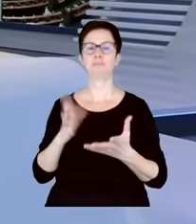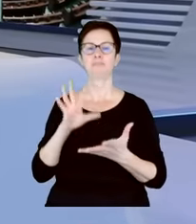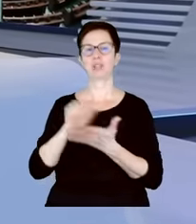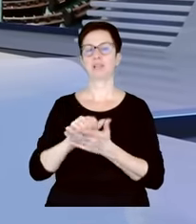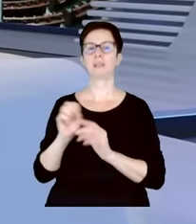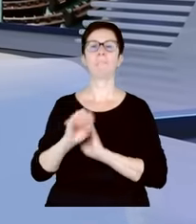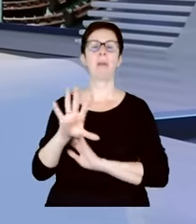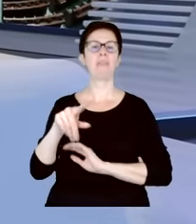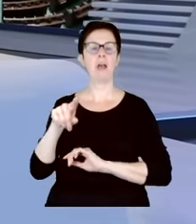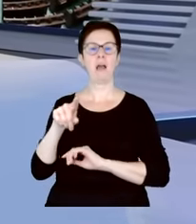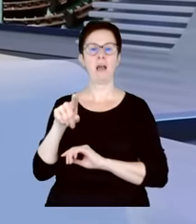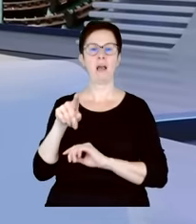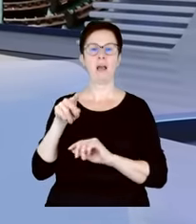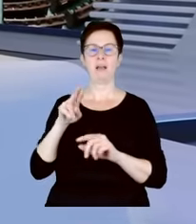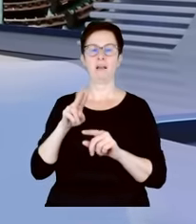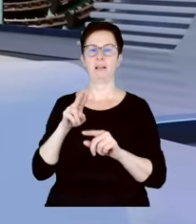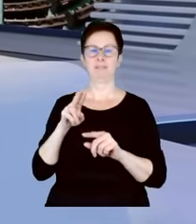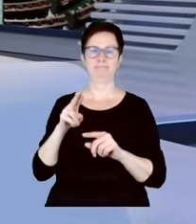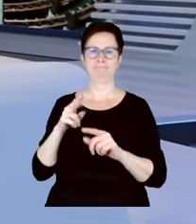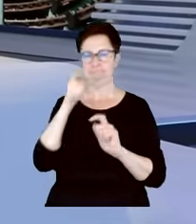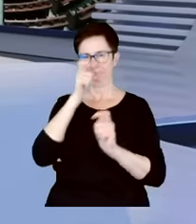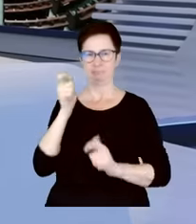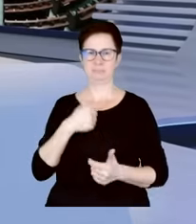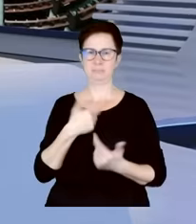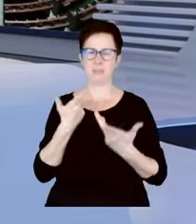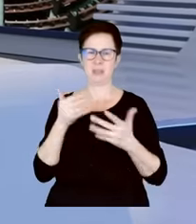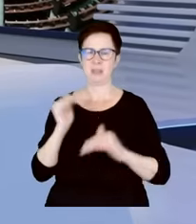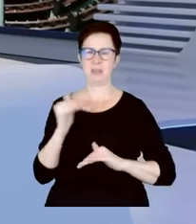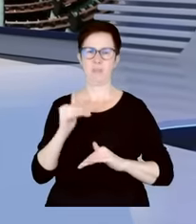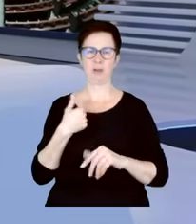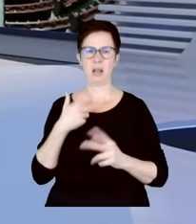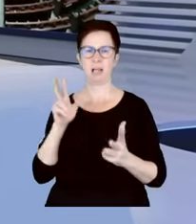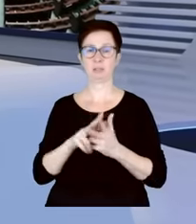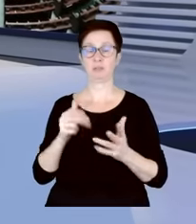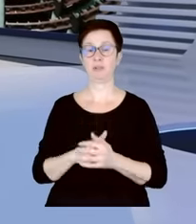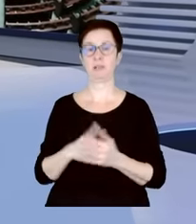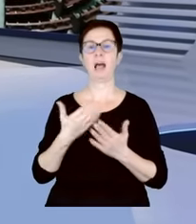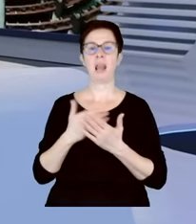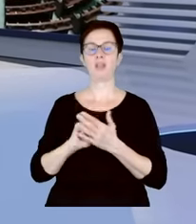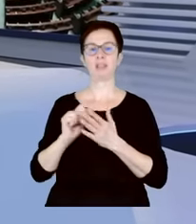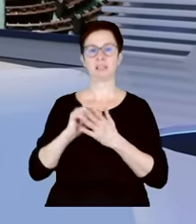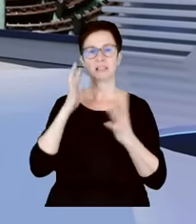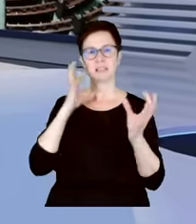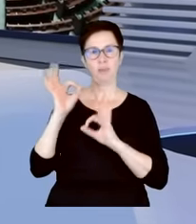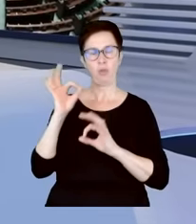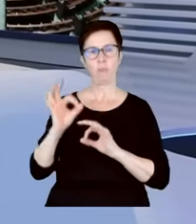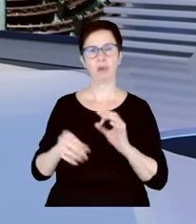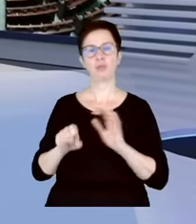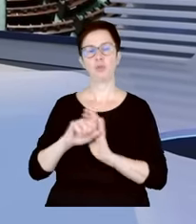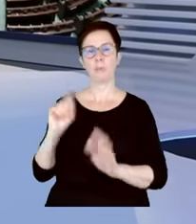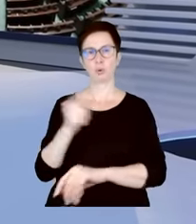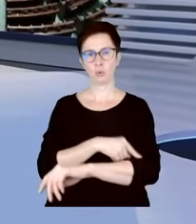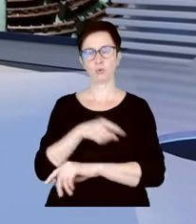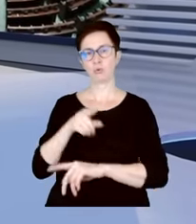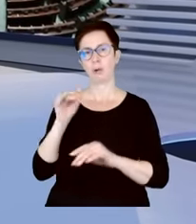narympał. Wiadomo, że my tego nie poprzemy. No dlatego mamy zawiadomienie do prokuratury o możliwości popełnienia przestępstwa przez